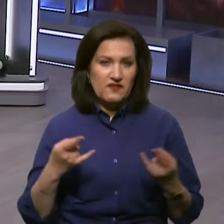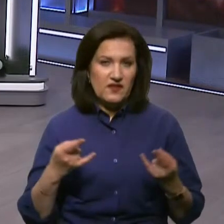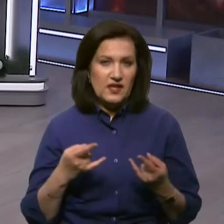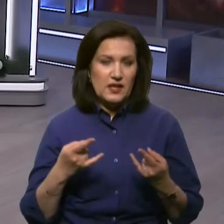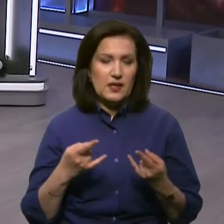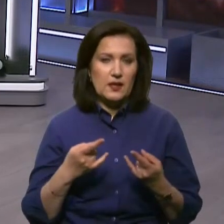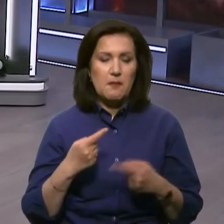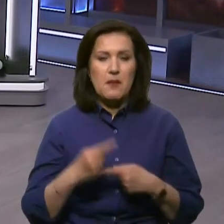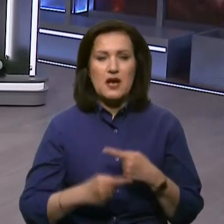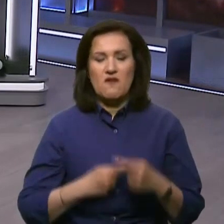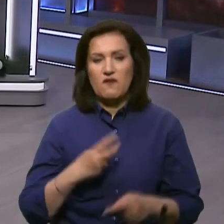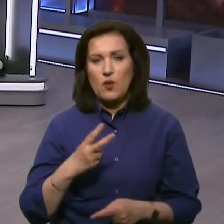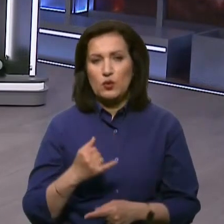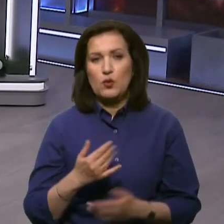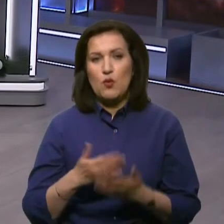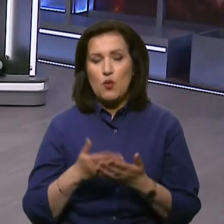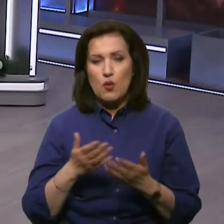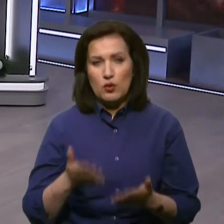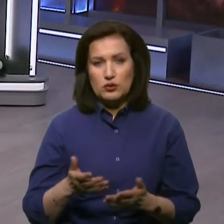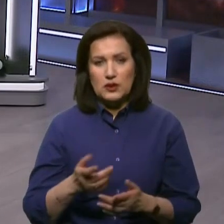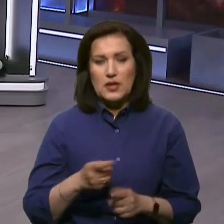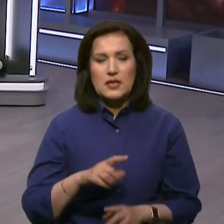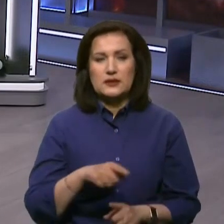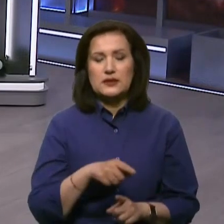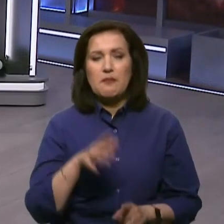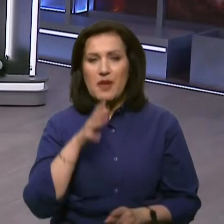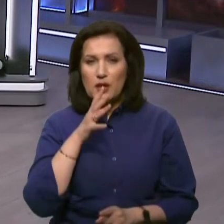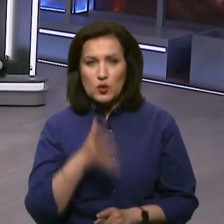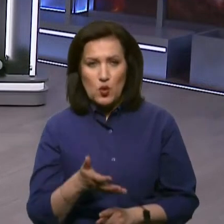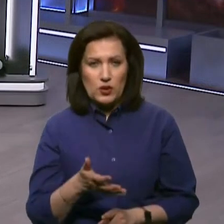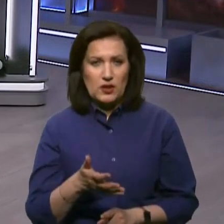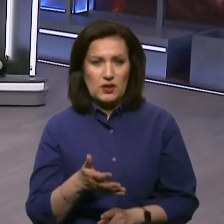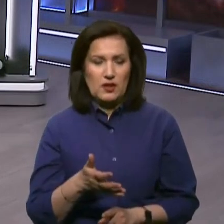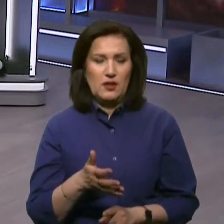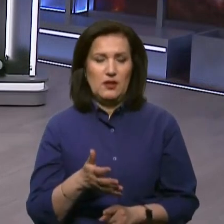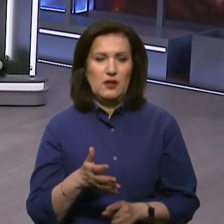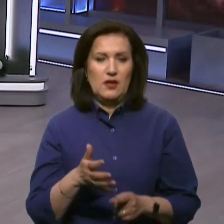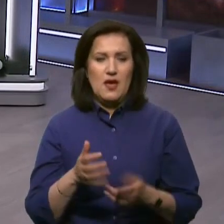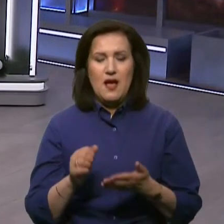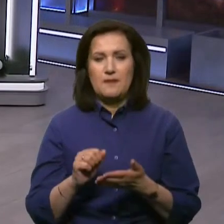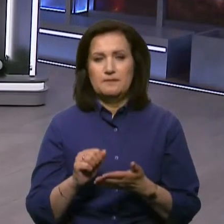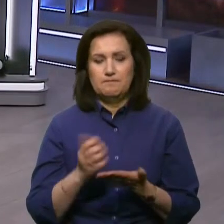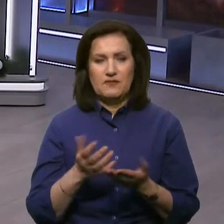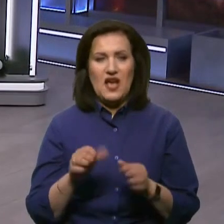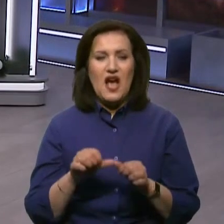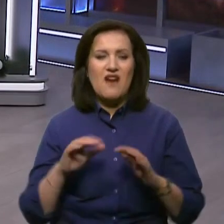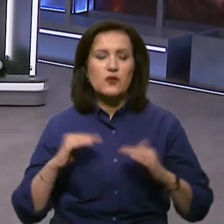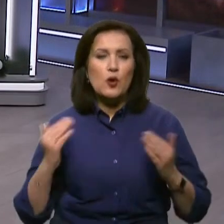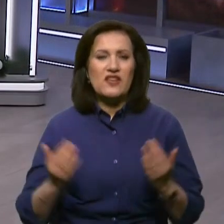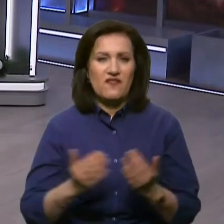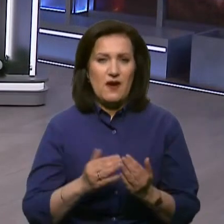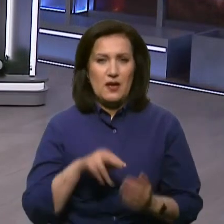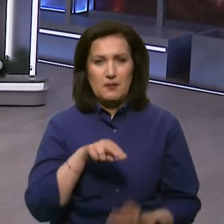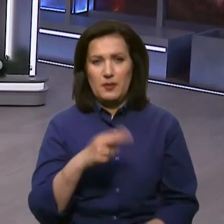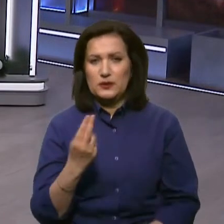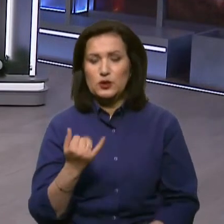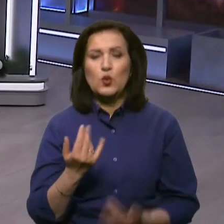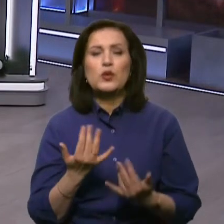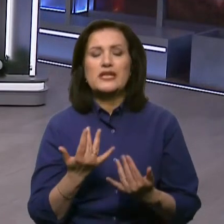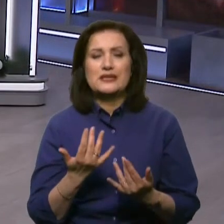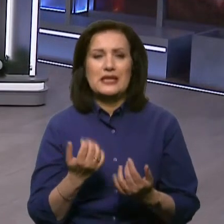марафону. Отже, за п'ять років автокефалії ПЦУ. Наскільки зміцніла церква?